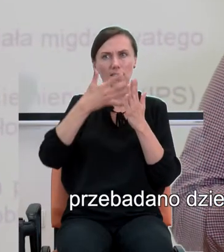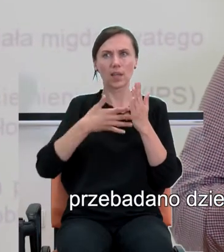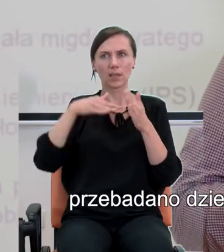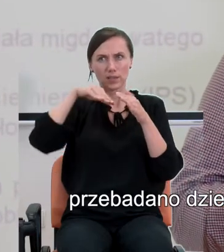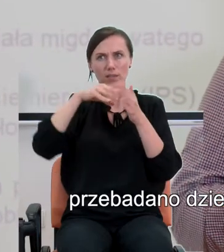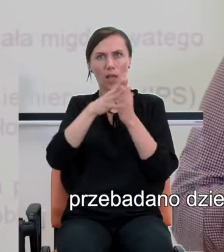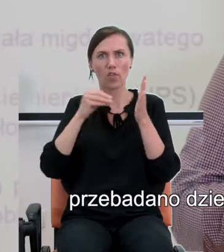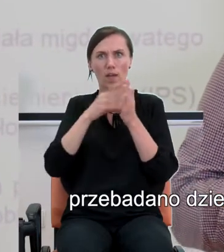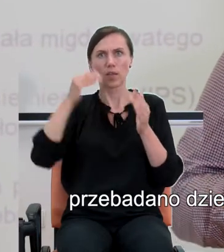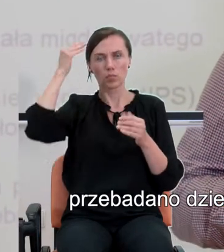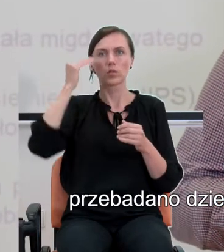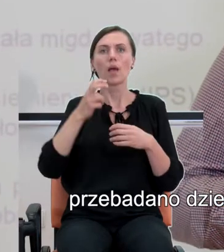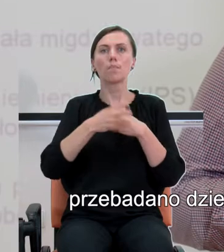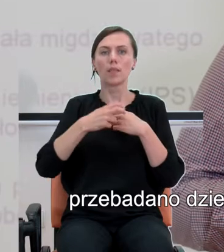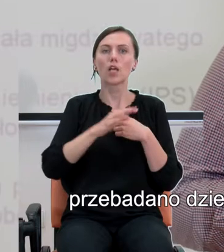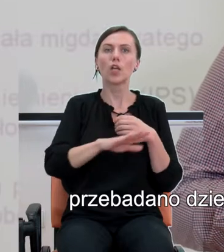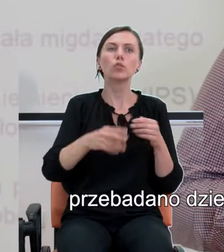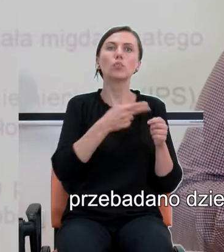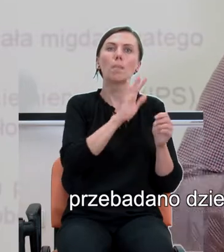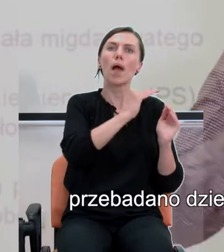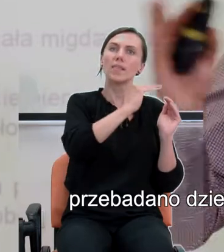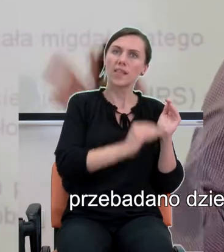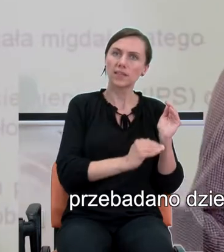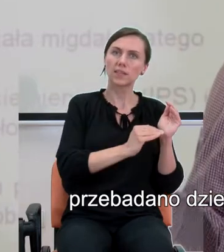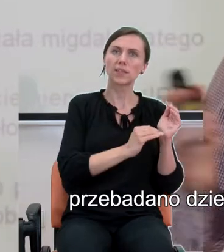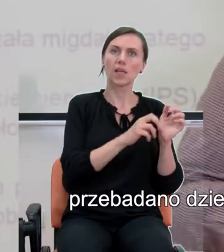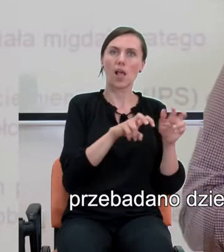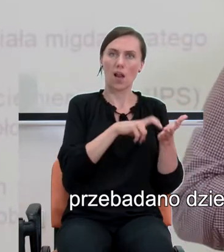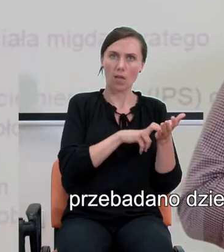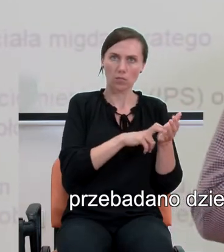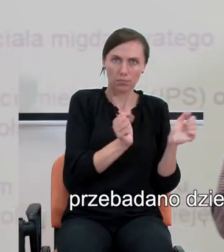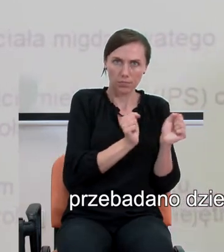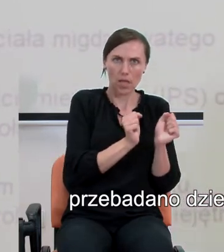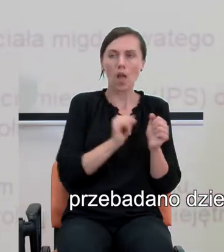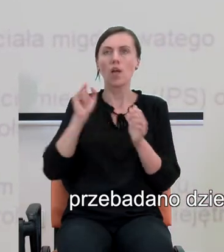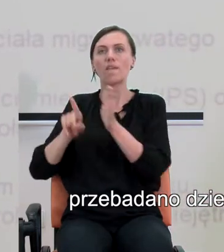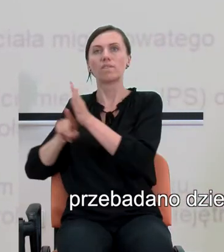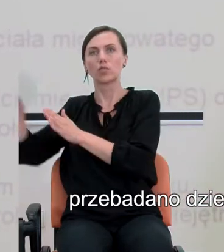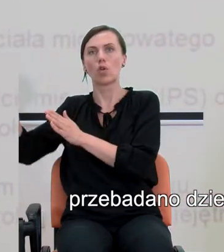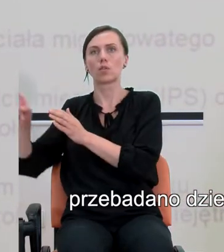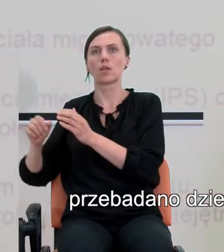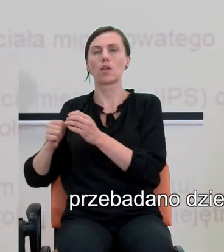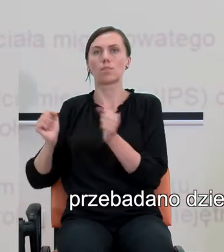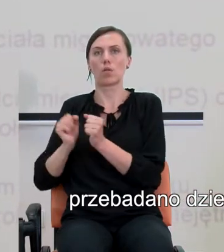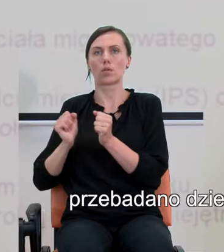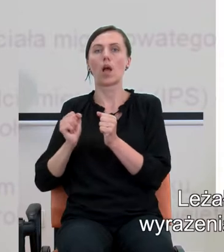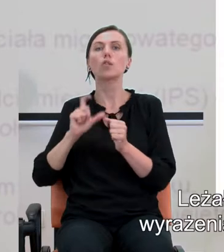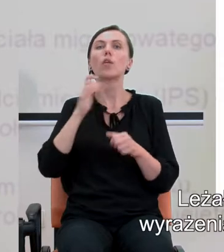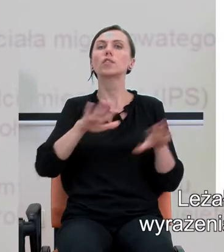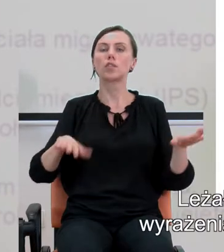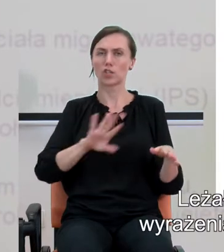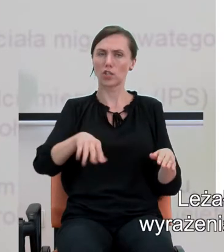przebadano dzieci o niskim lęku i wysokim lęku przed matematyką. Co te dzieci robiły?